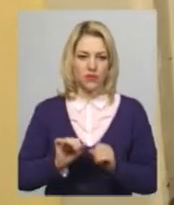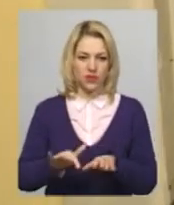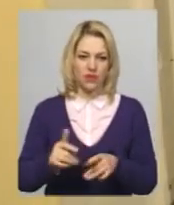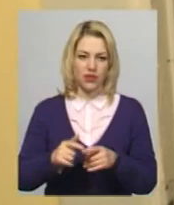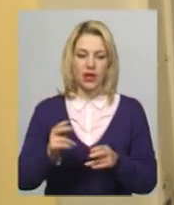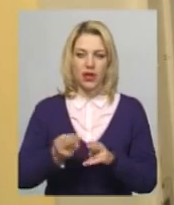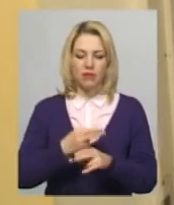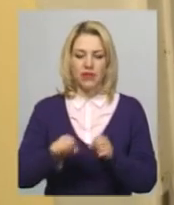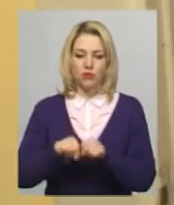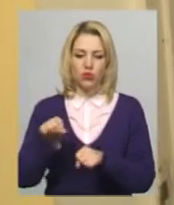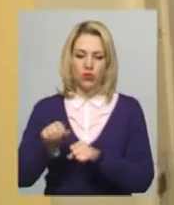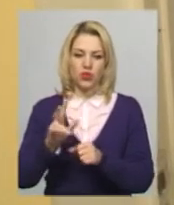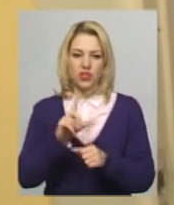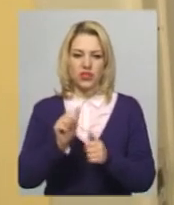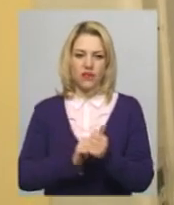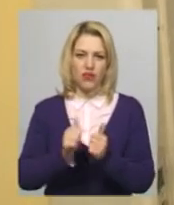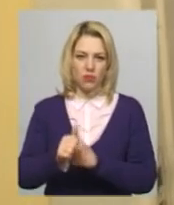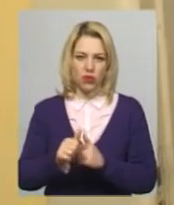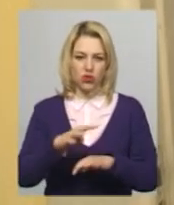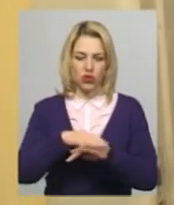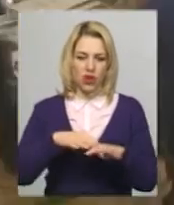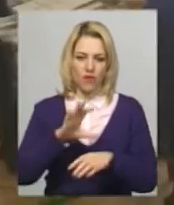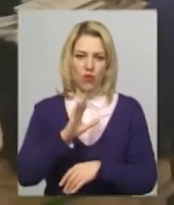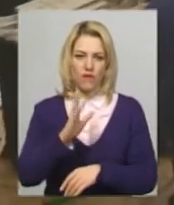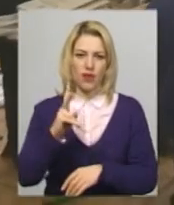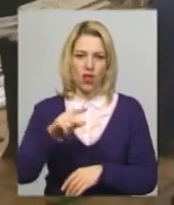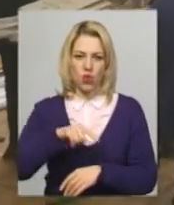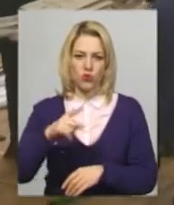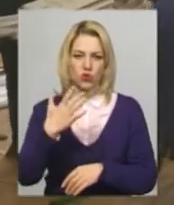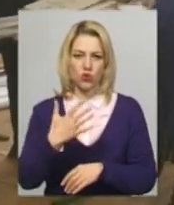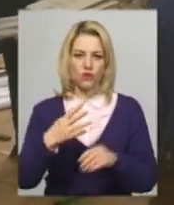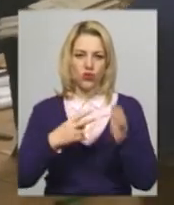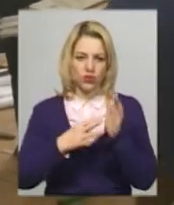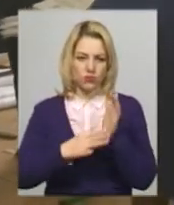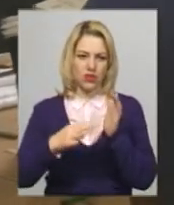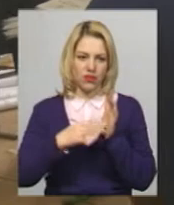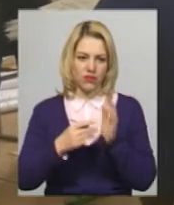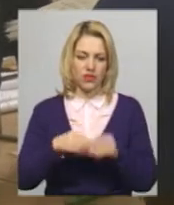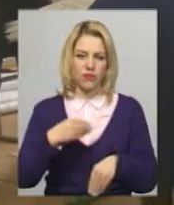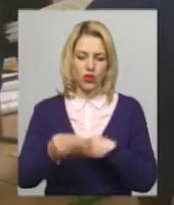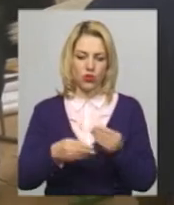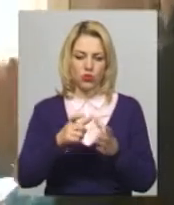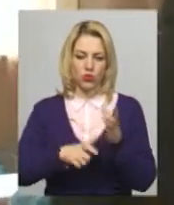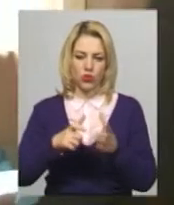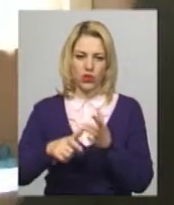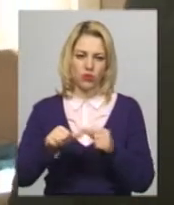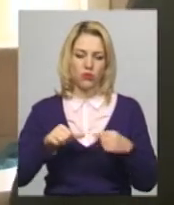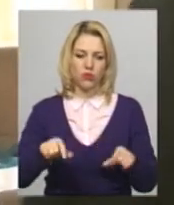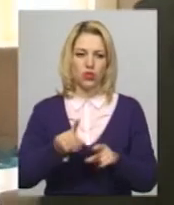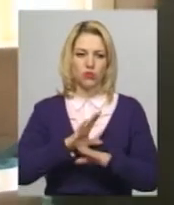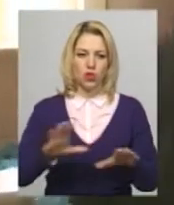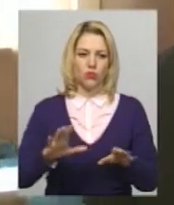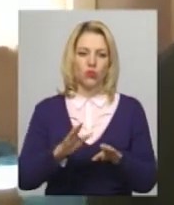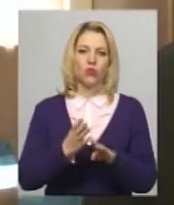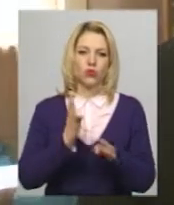Без порушень та із випередженням графіку у ОВК номер 188 видають бюлетені дільничним комісіям. Аби уникнути черг, тут розробили